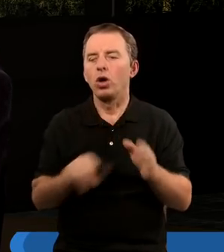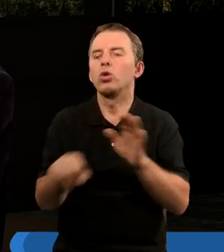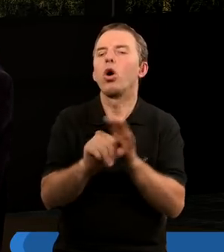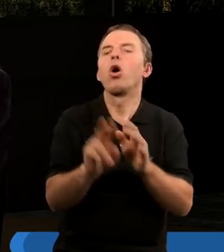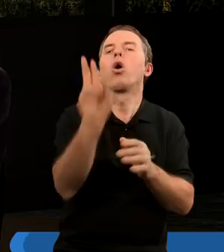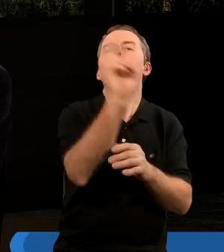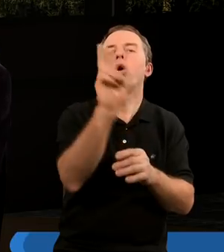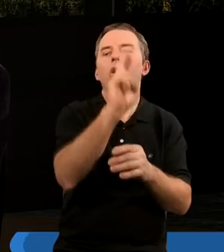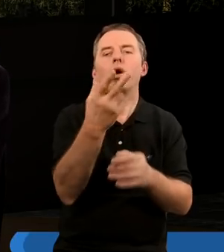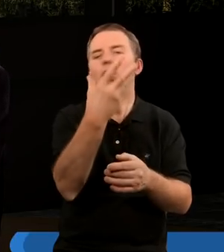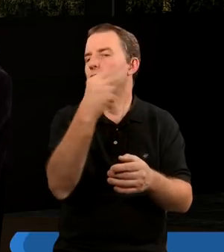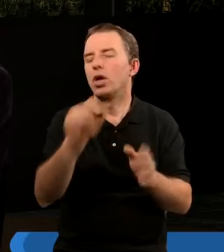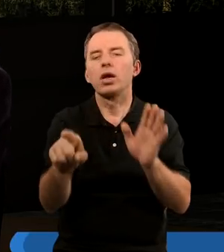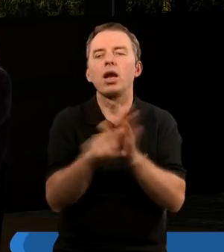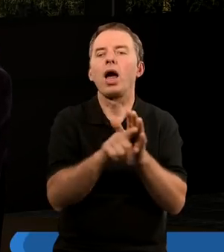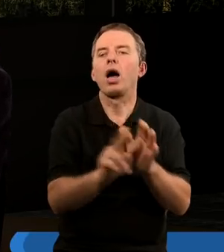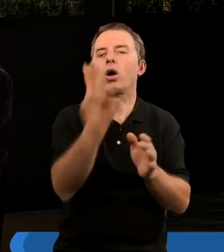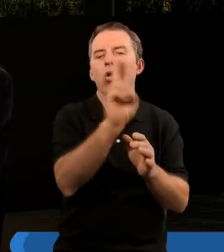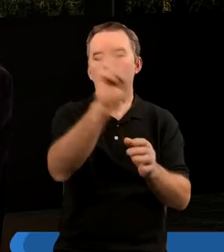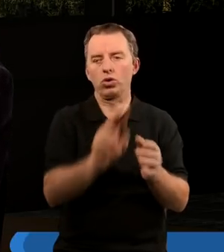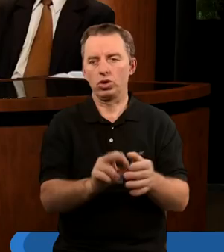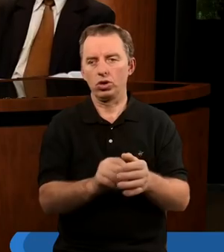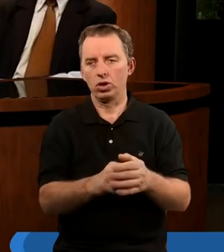kogoś, a nie dla kogoś.